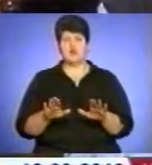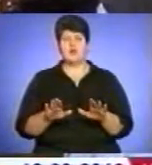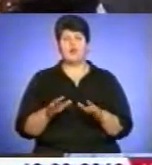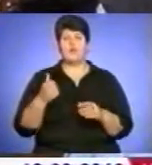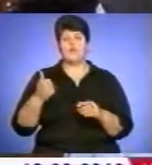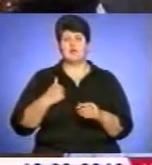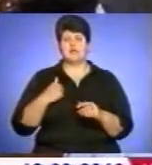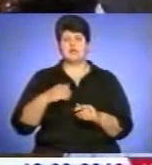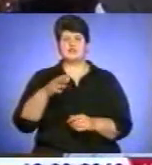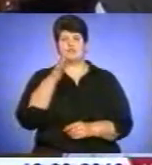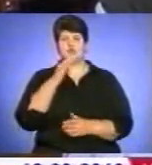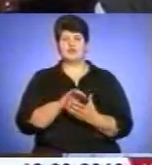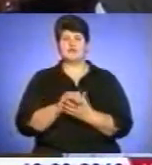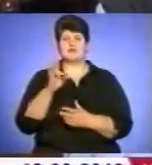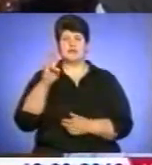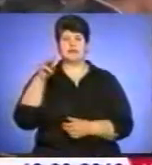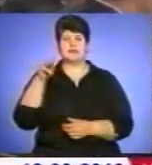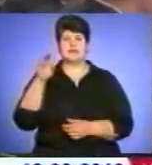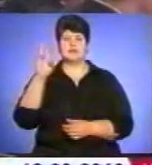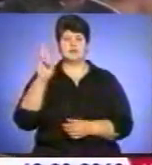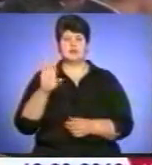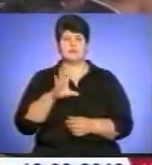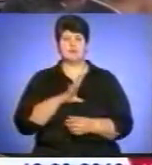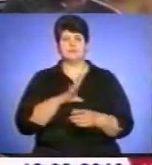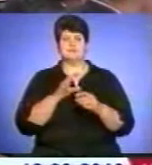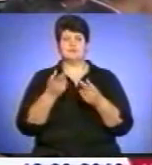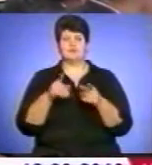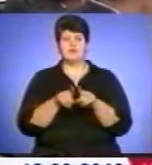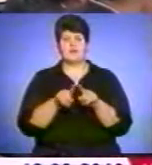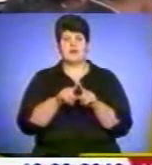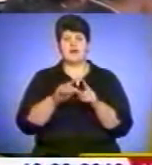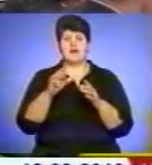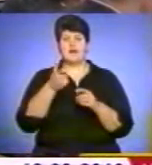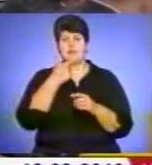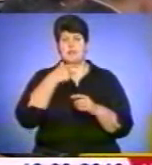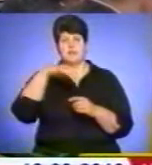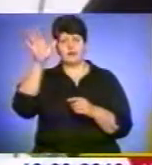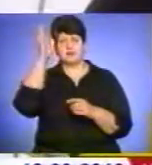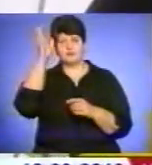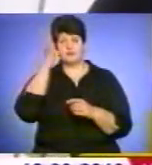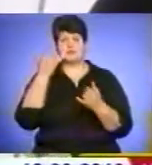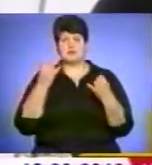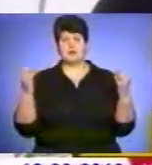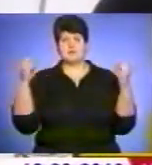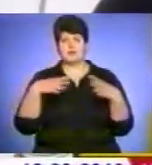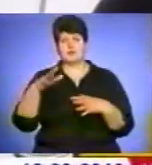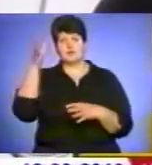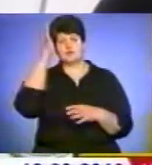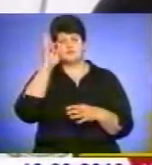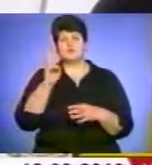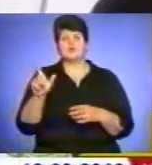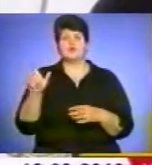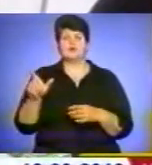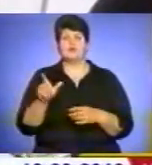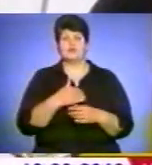часи товариство НТШ виконувало роль неформальної академії наук. До сьогодні воно об'єднує науковців, які прагнуть ділитися своїм доробком з